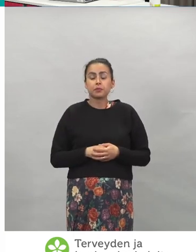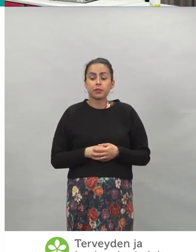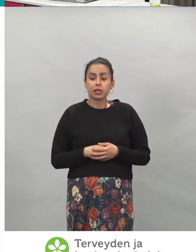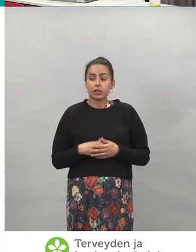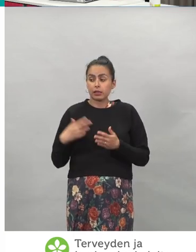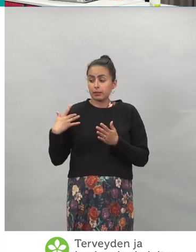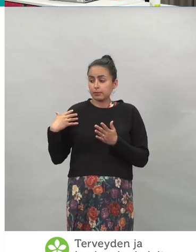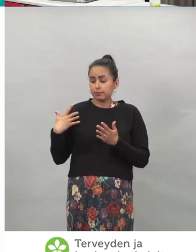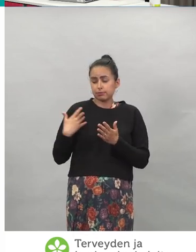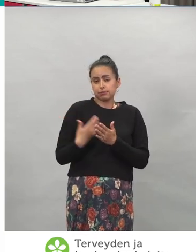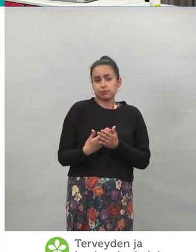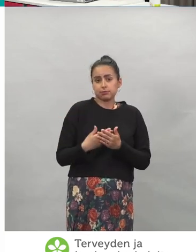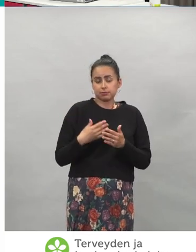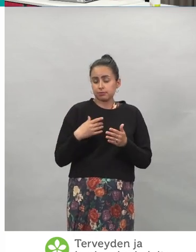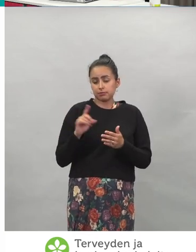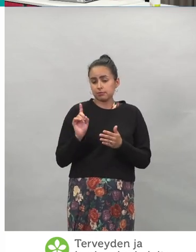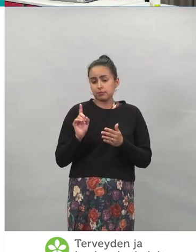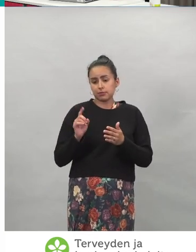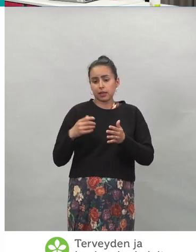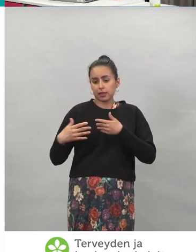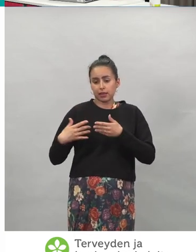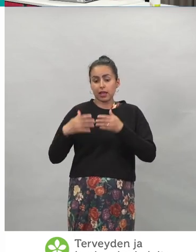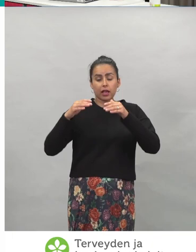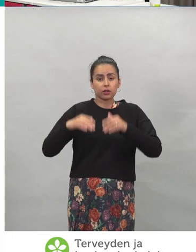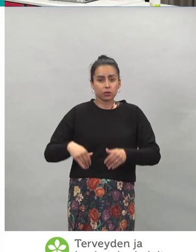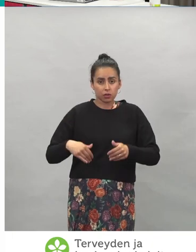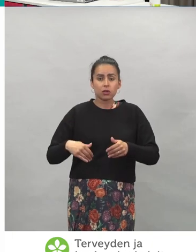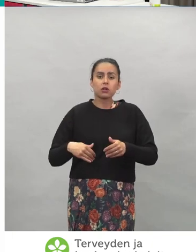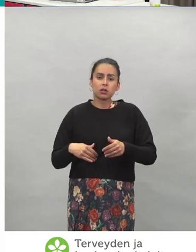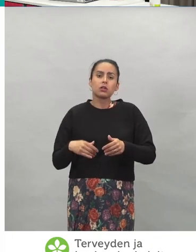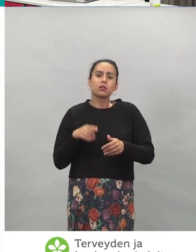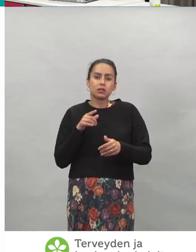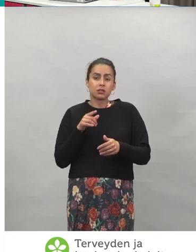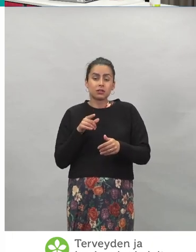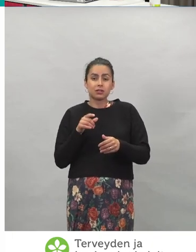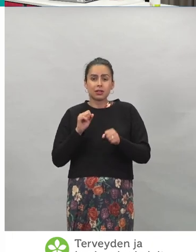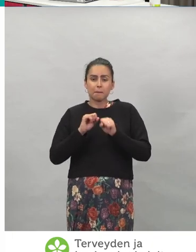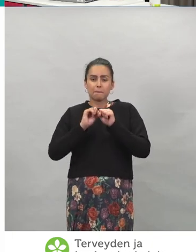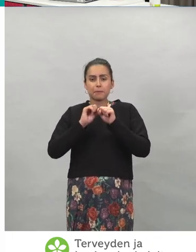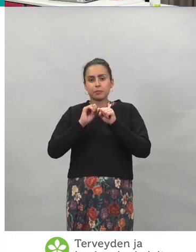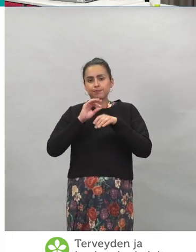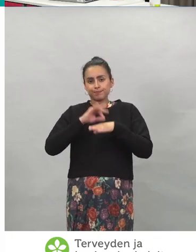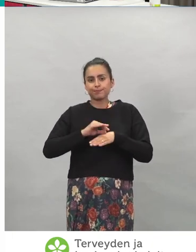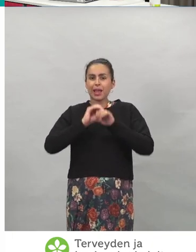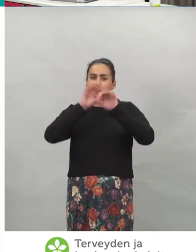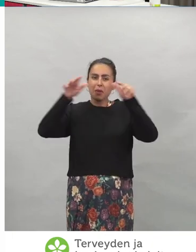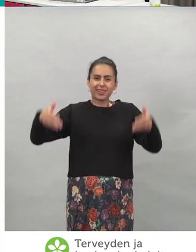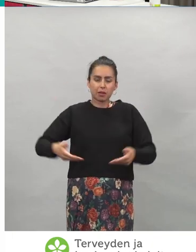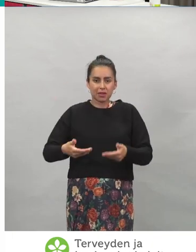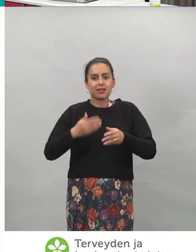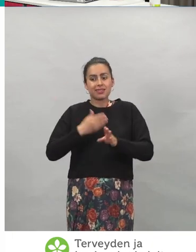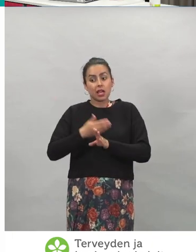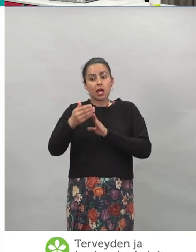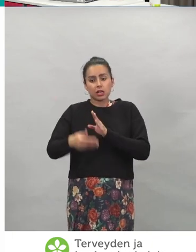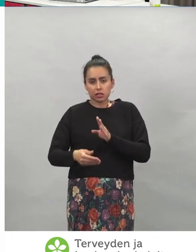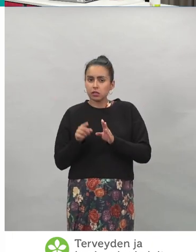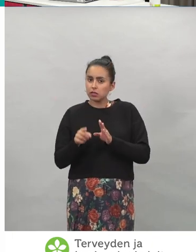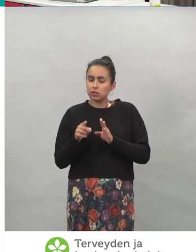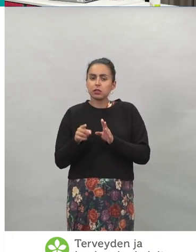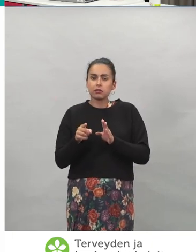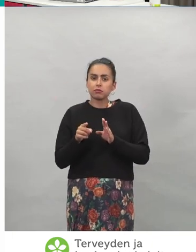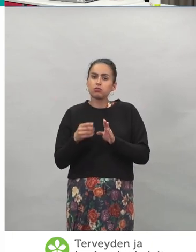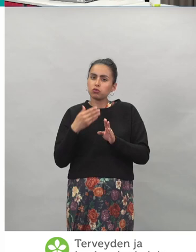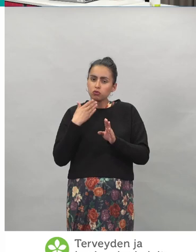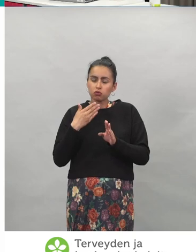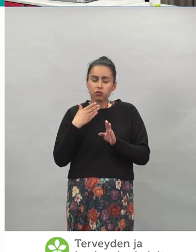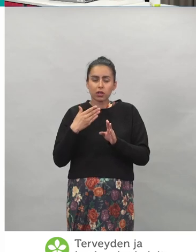mitä me ollaan nyt tehty, niin tämähän tulee palvelemaan myös tämän pandemian jälkeen. Eli meiltä on tosi paljon toivottu